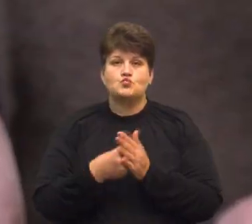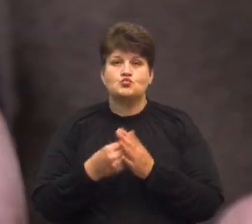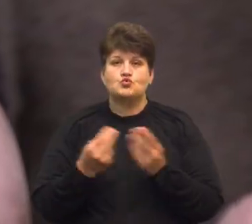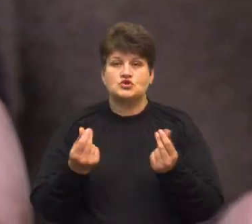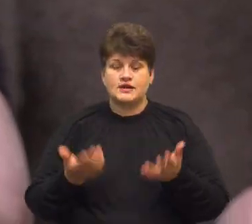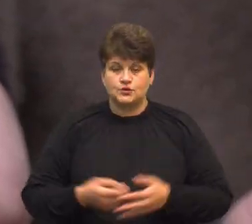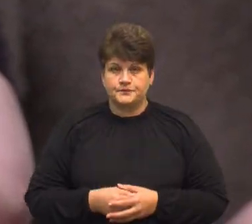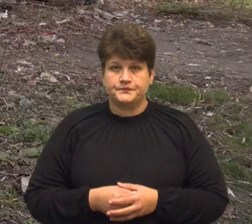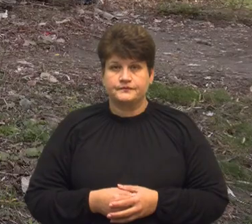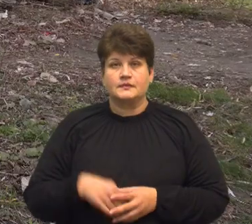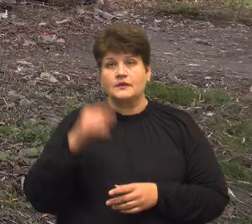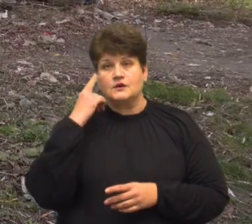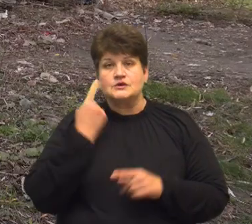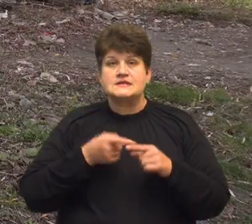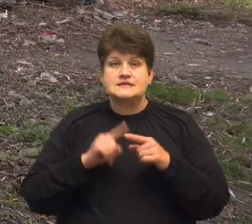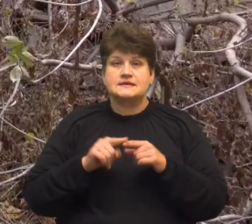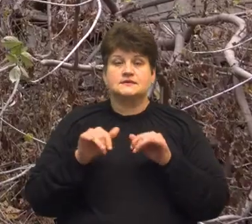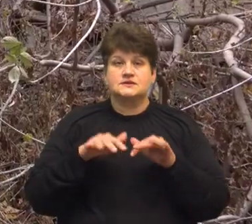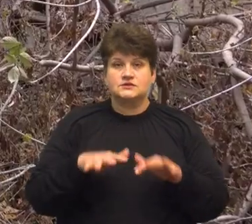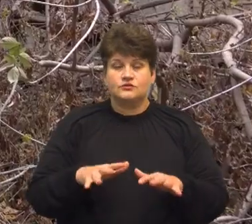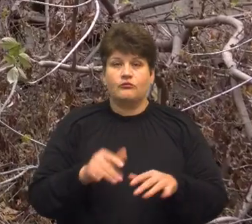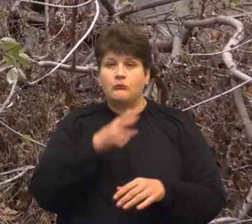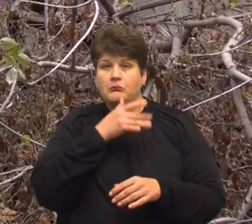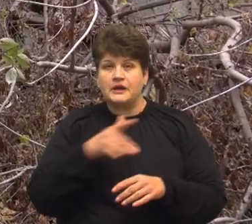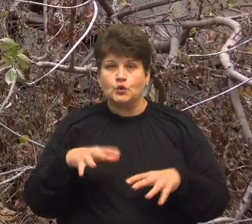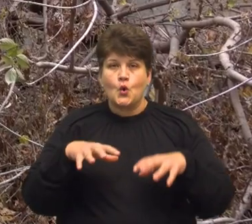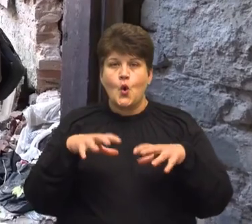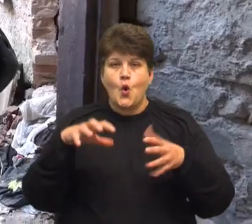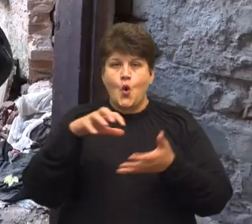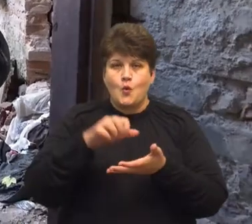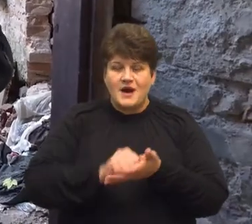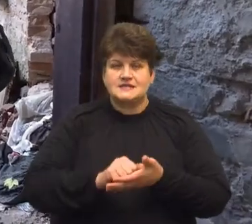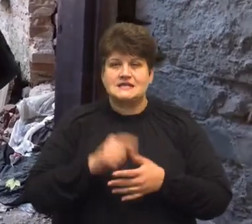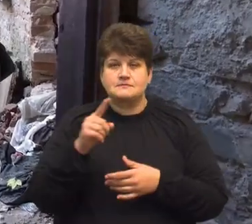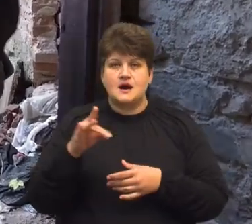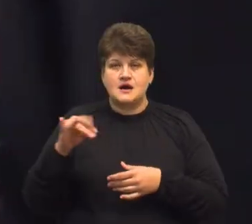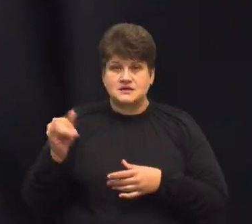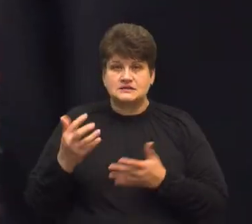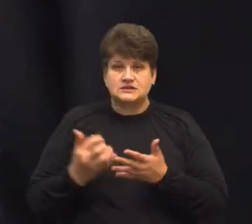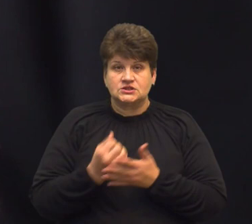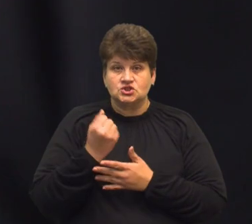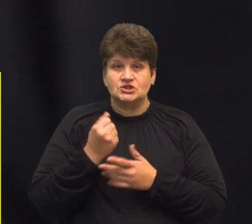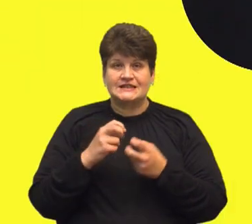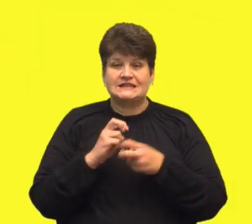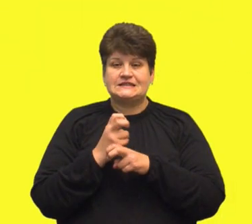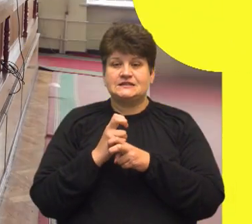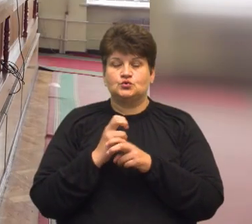Припускають, що це річ періоду окупації збаража турками. У збаражі серед будівельного сміття знайшли кістяну накладку.